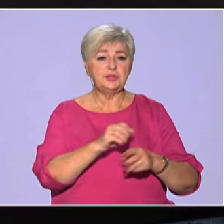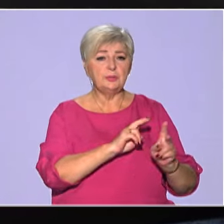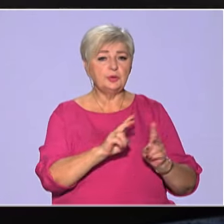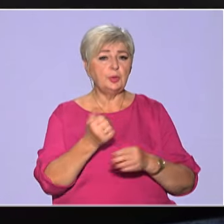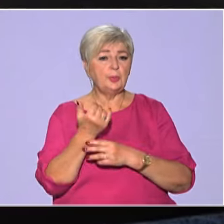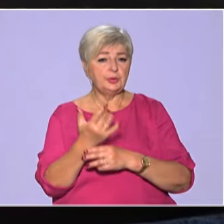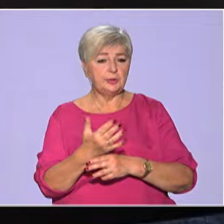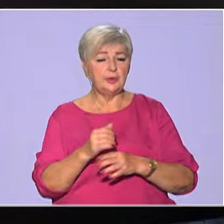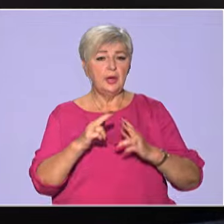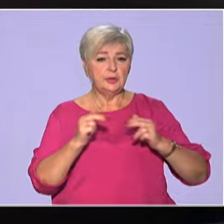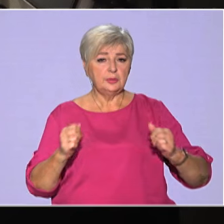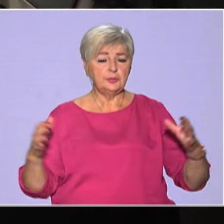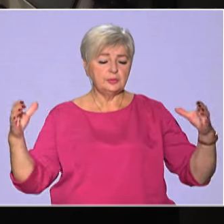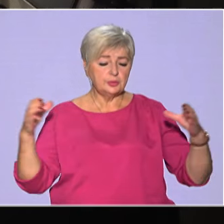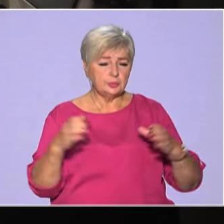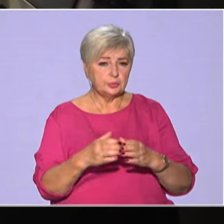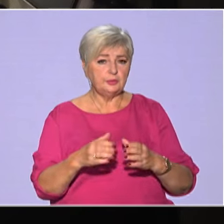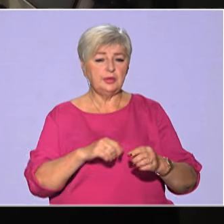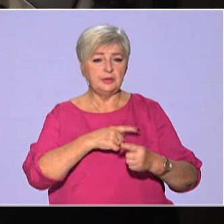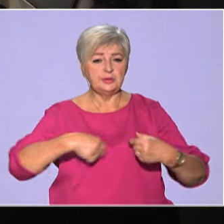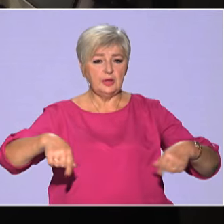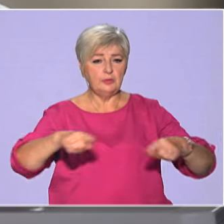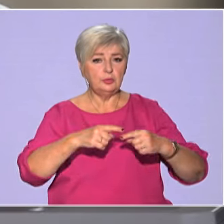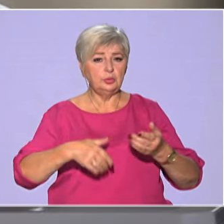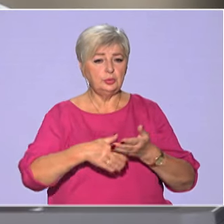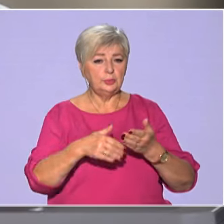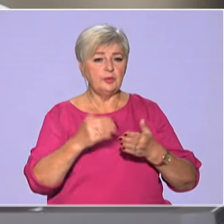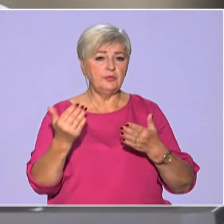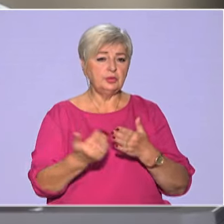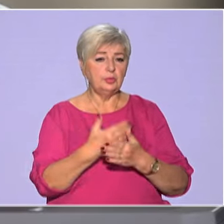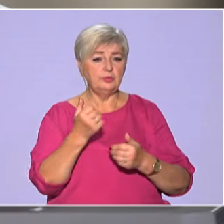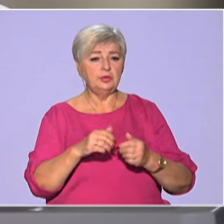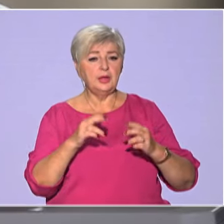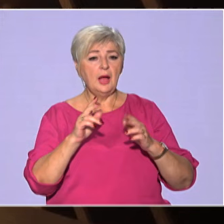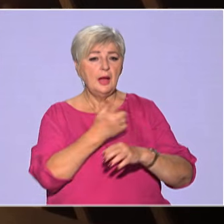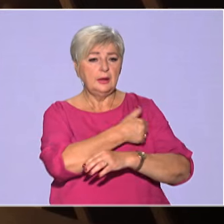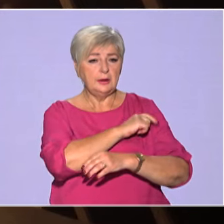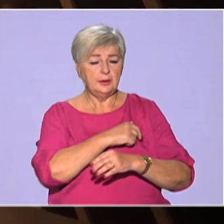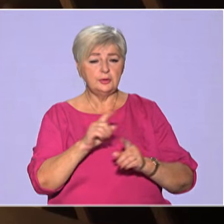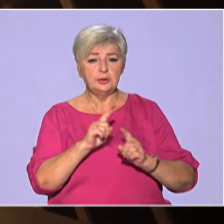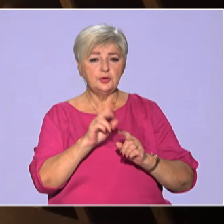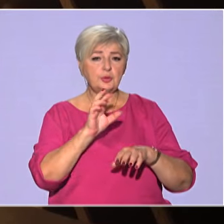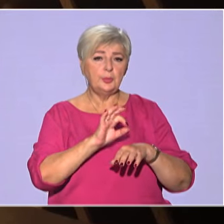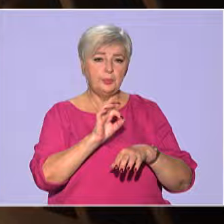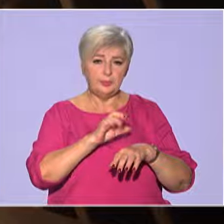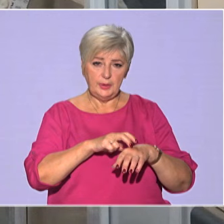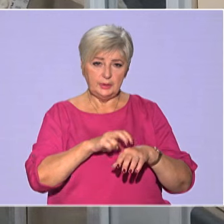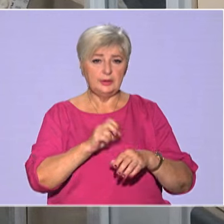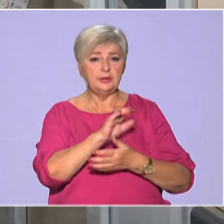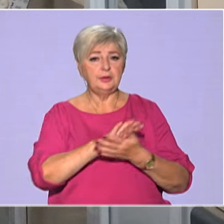Дніпропетровщина згуртувалась навколо допомоги і відновлення лікарні, щоб її працівники і надалі рятували життя людей.